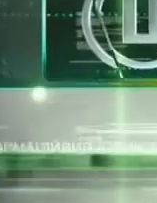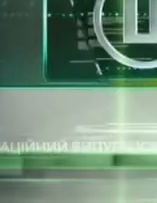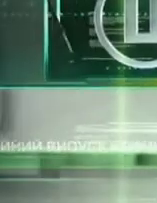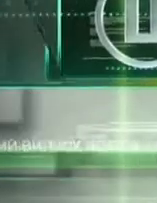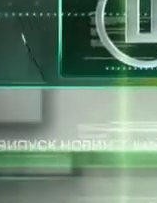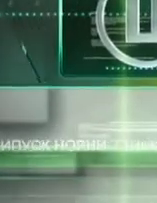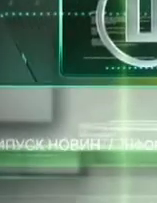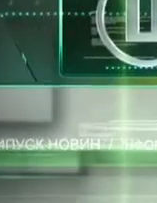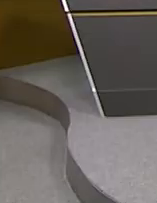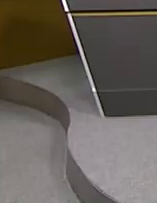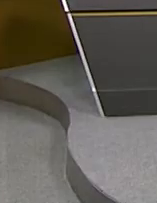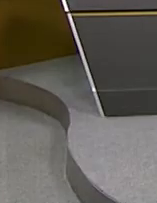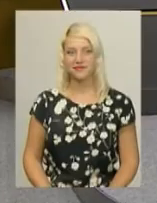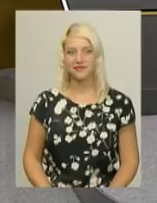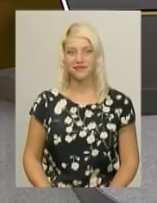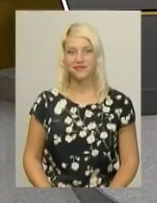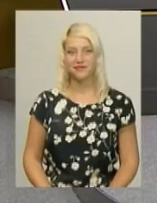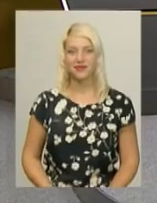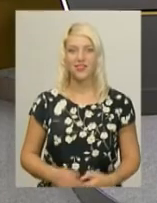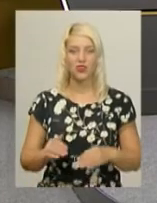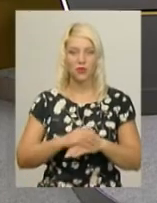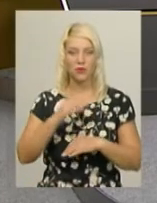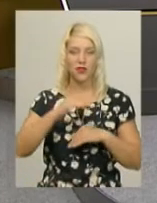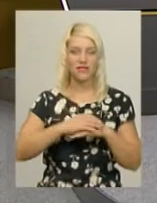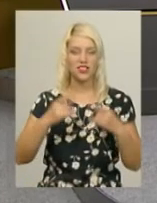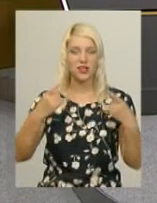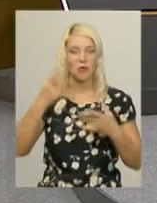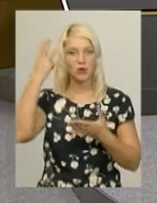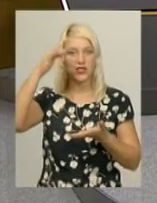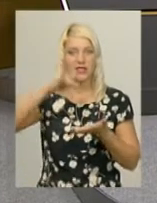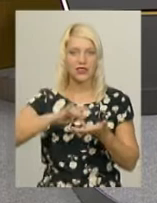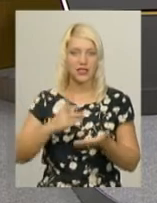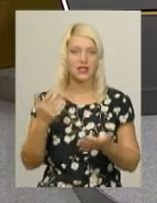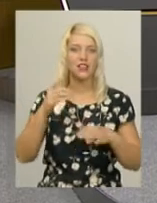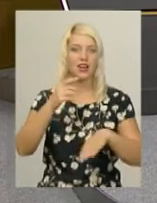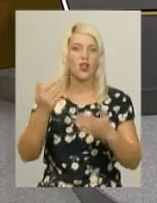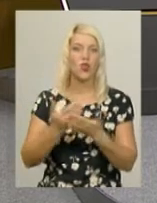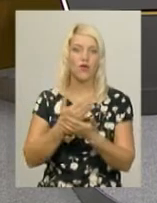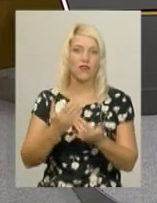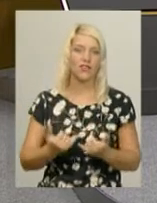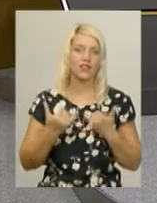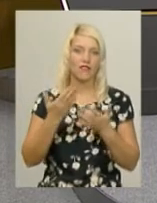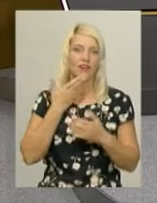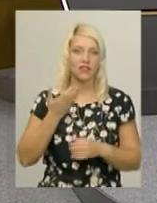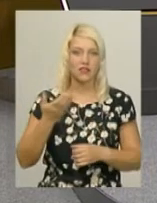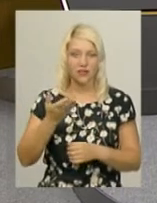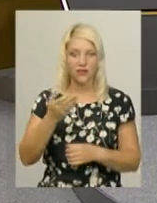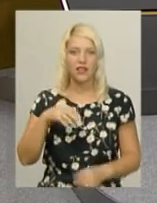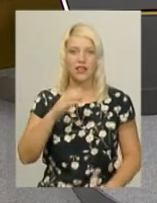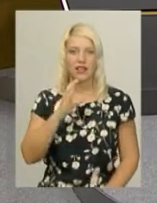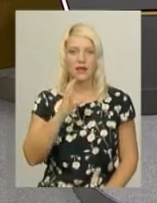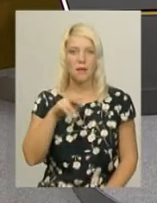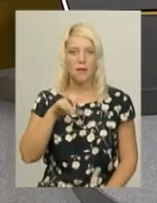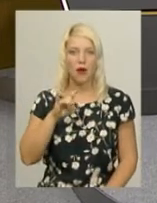Музика Доброго вечора на каналі Поділя Центр. Час новин. В студії ведуча Світлана Поробок, диктор